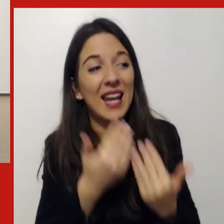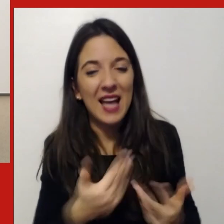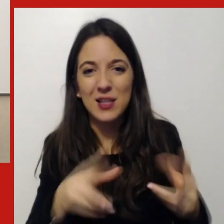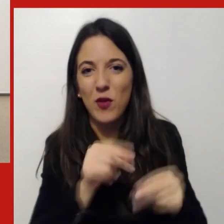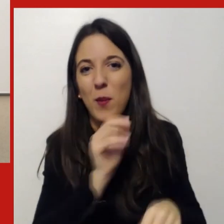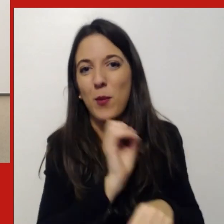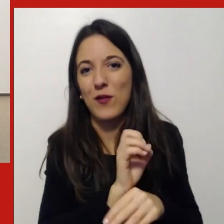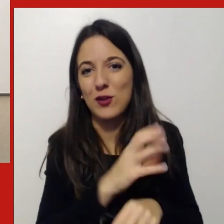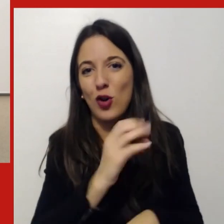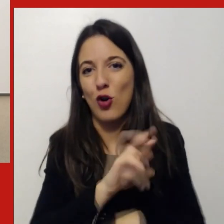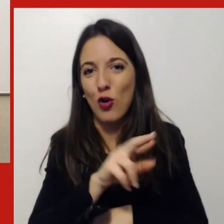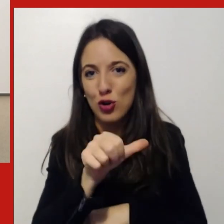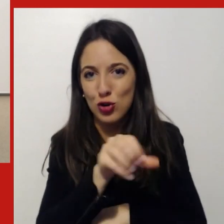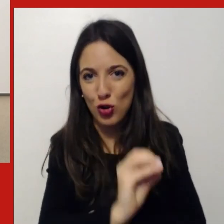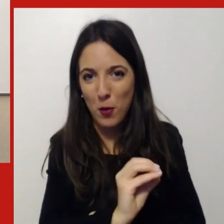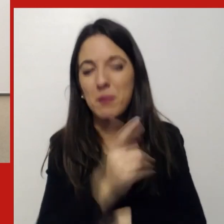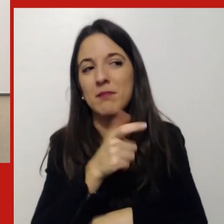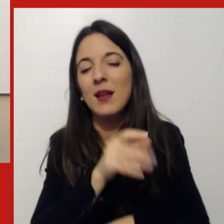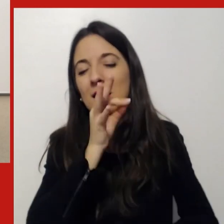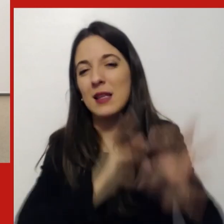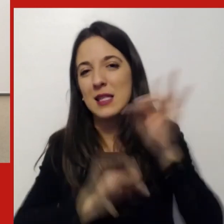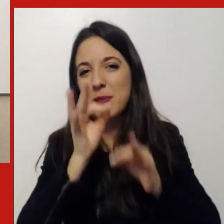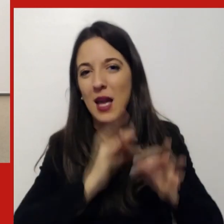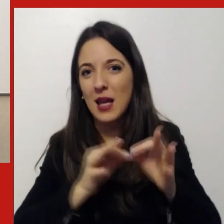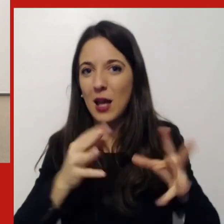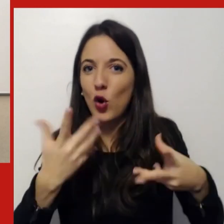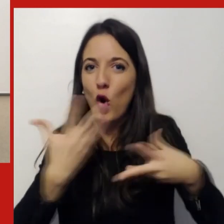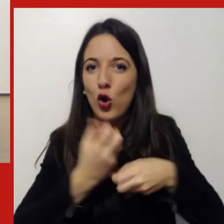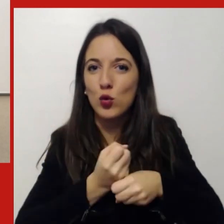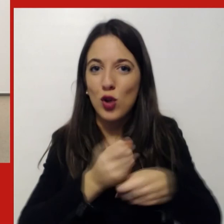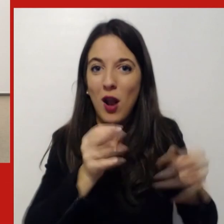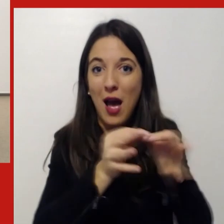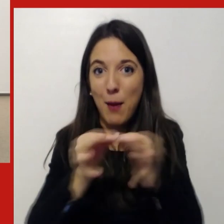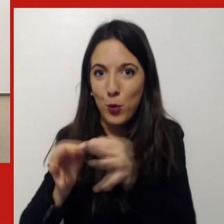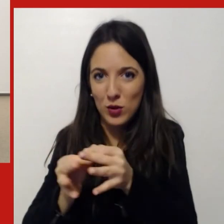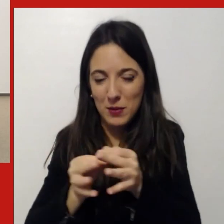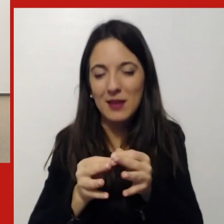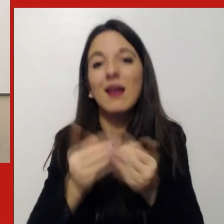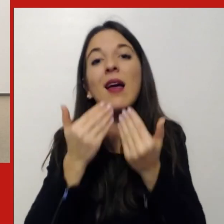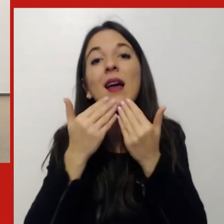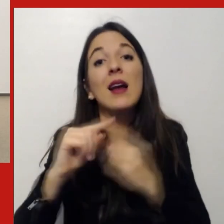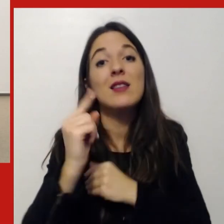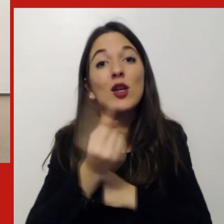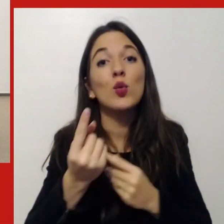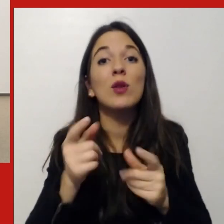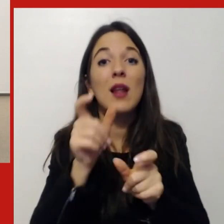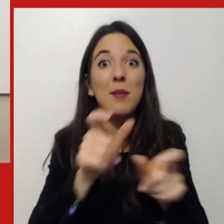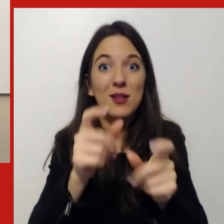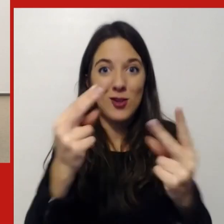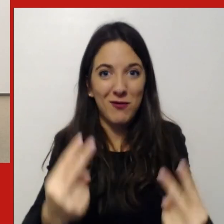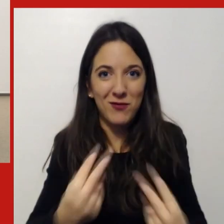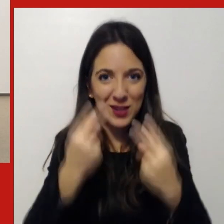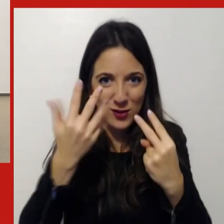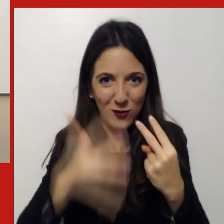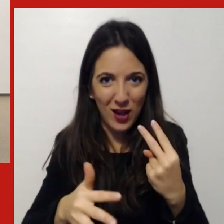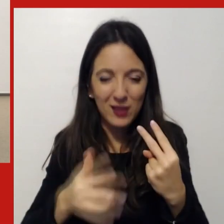Mariano Corso per averci accompagnato in questa conclusione di questo ciclo ci tengo a ringraziare tutti i collegati che ci hanno seguito dall'inizio di